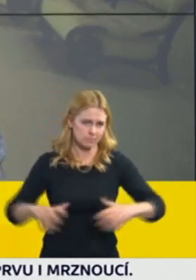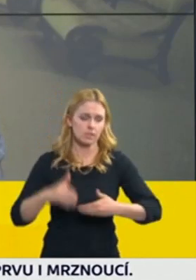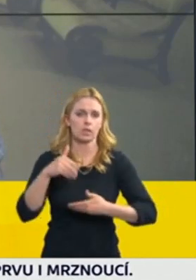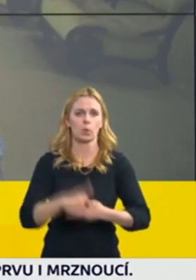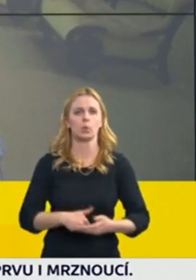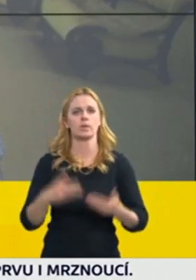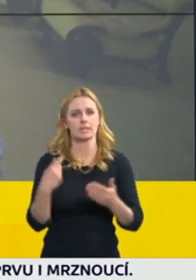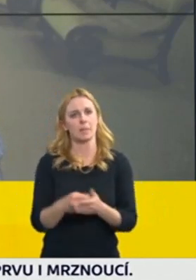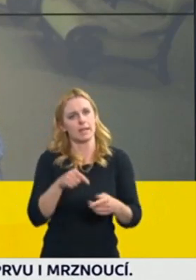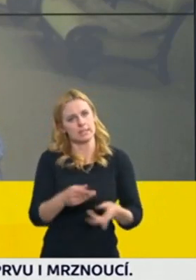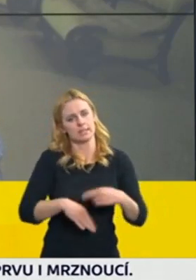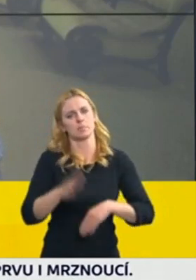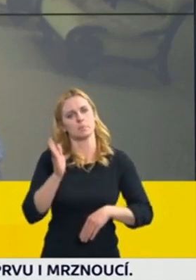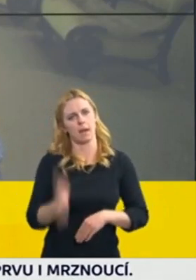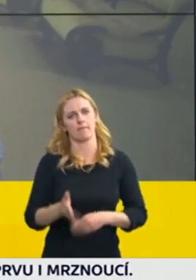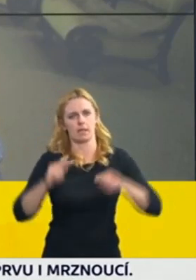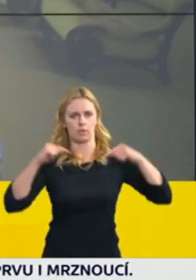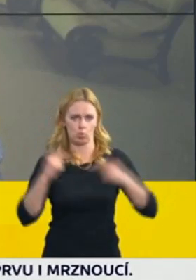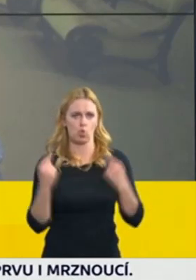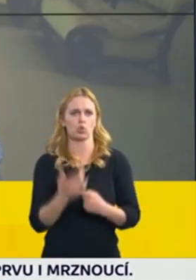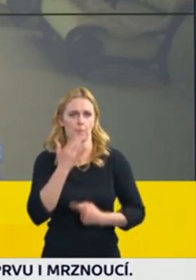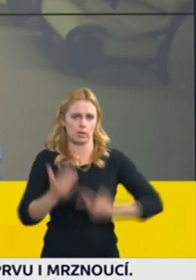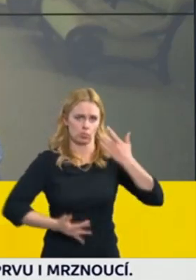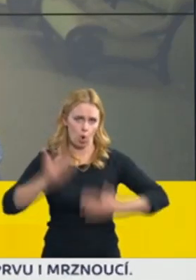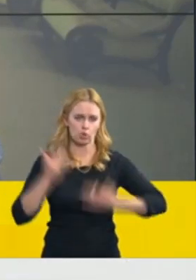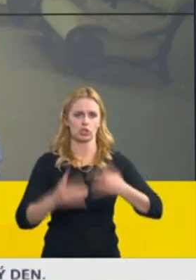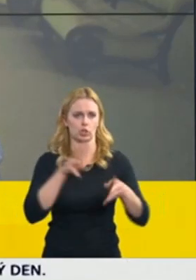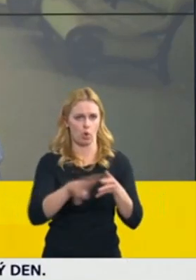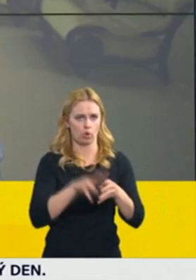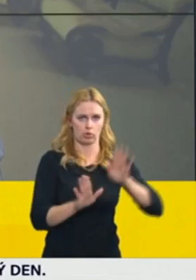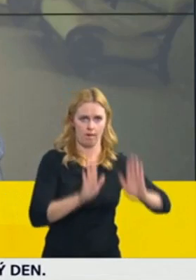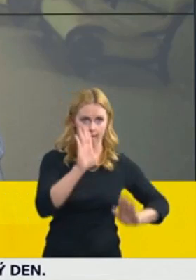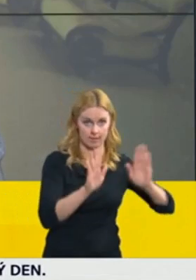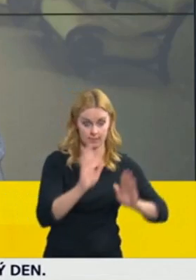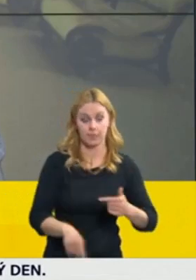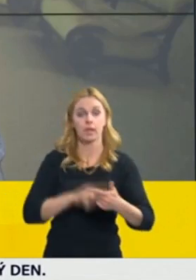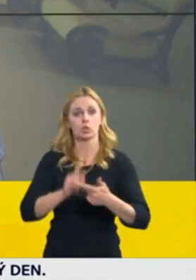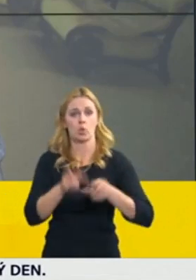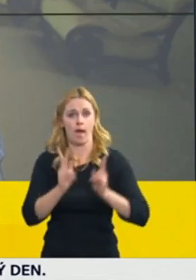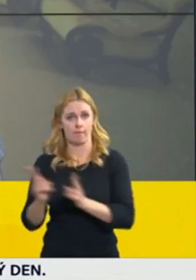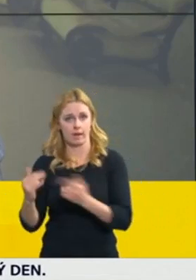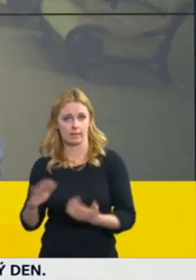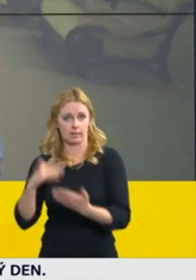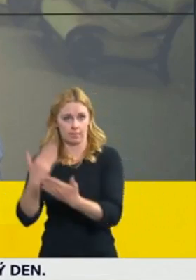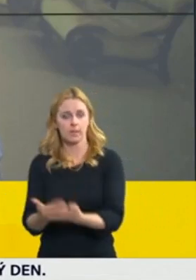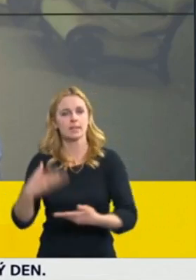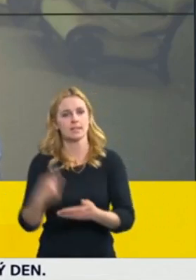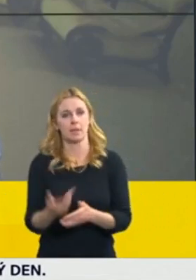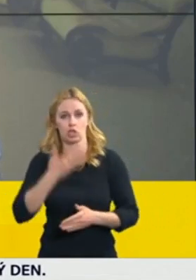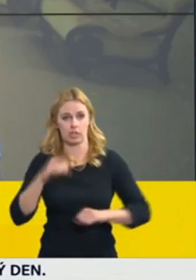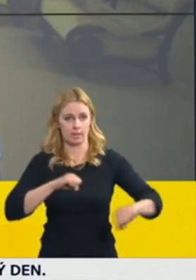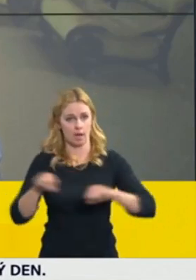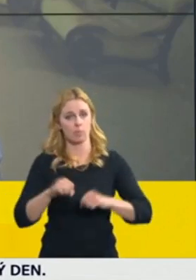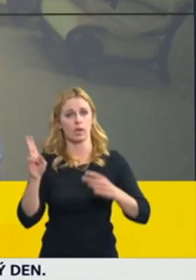způsob přepočtu. V té druhé variantě, kterou předkládáme, tak by Česká republika byla jedním volebním obvodem